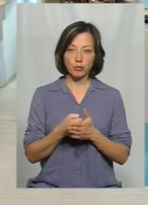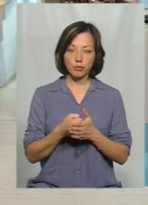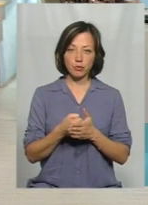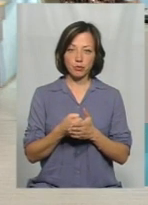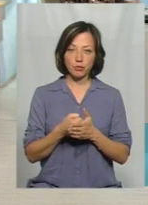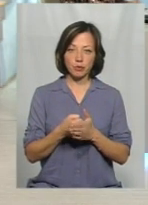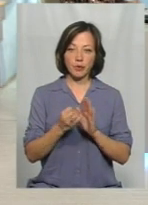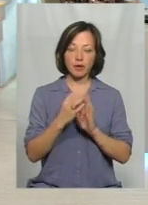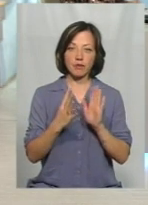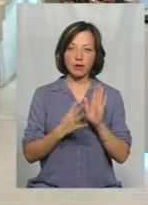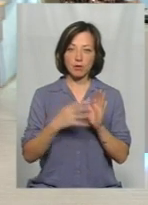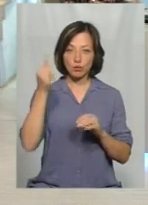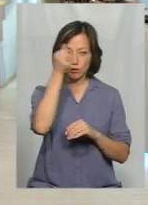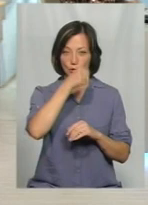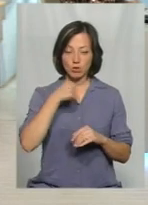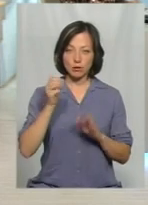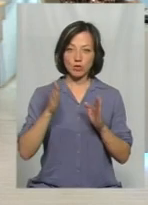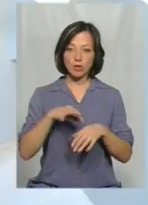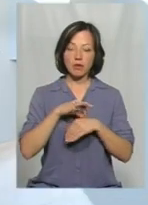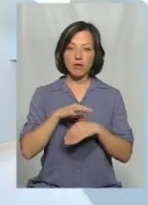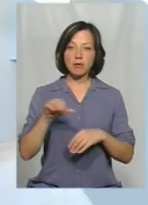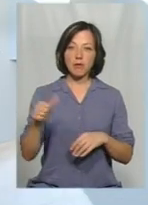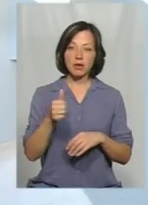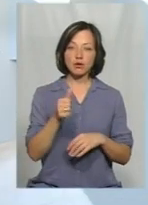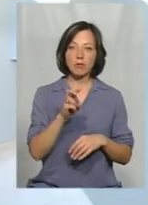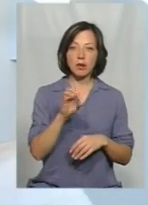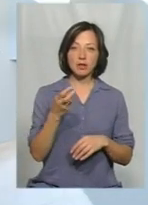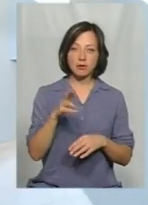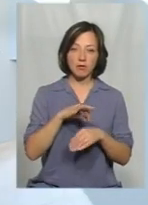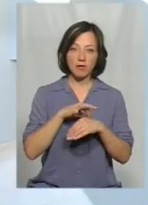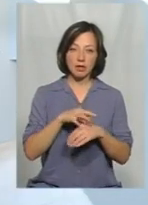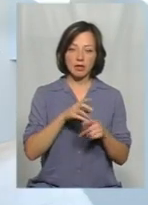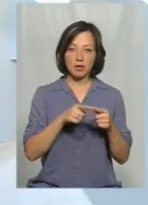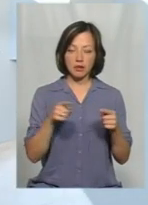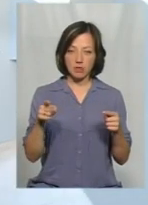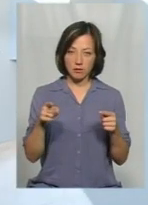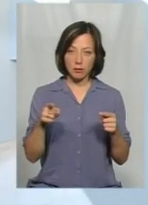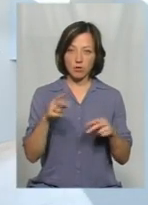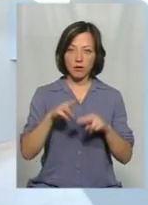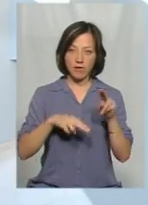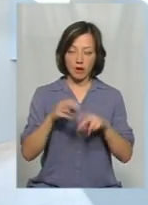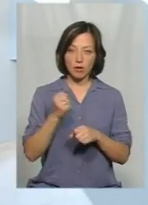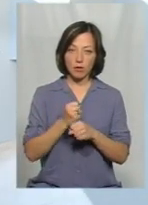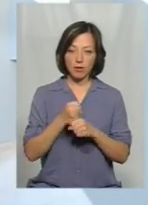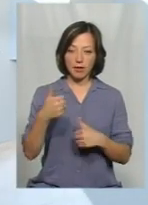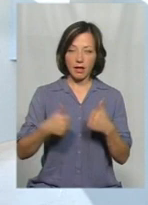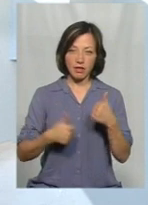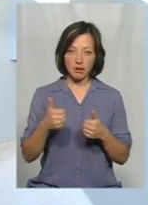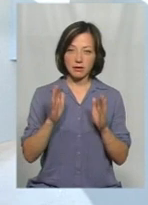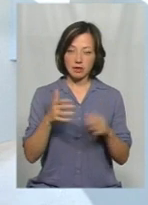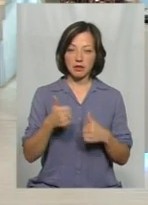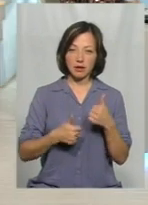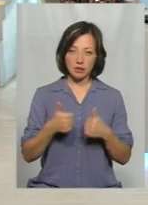в 19-му році буде проведено... 1 березня 2019-го року буде проведено термін на проведення будіверних робіт, визначено переможця.